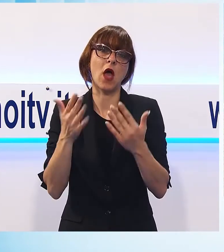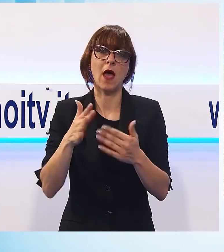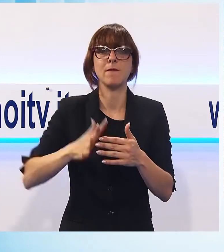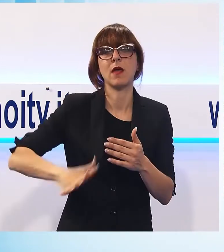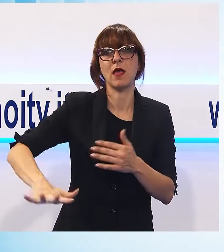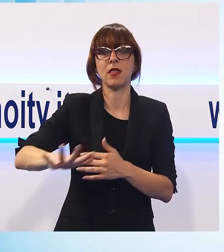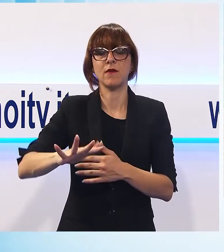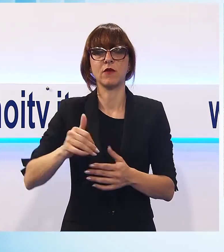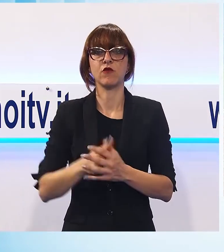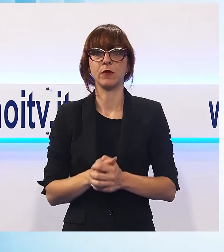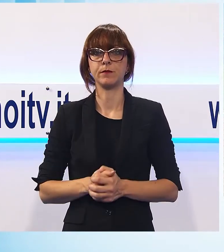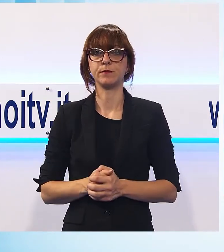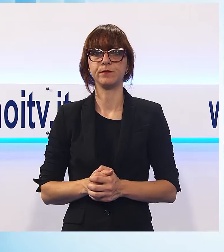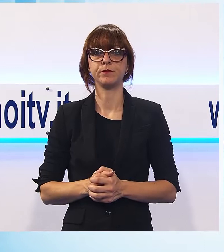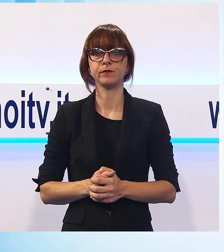Sommo Colonia.